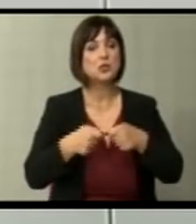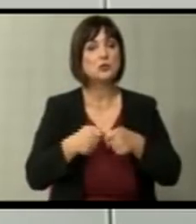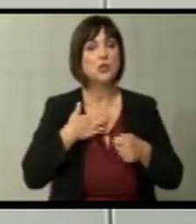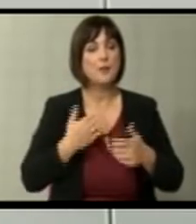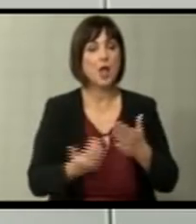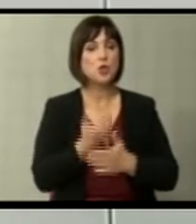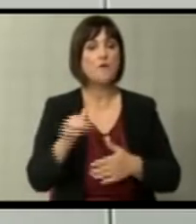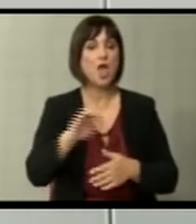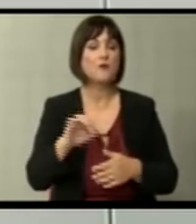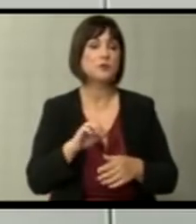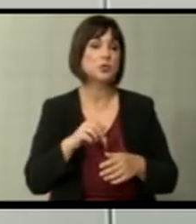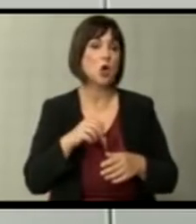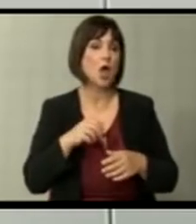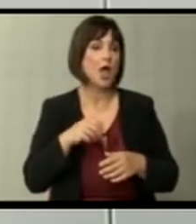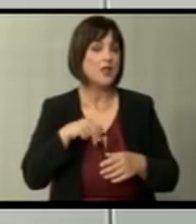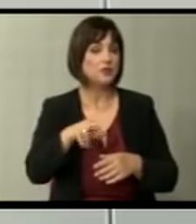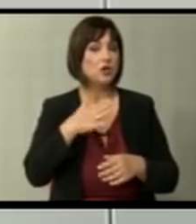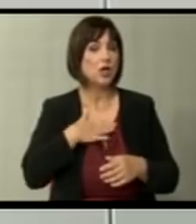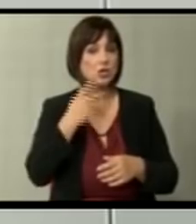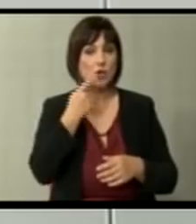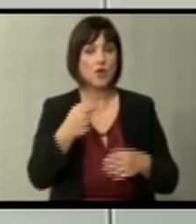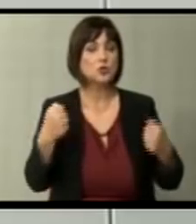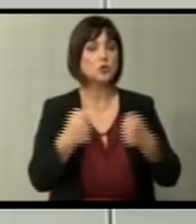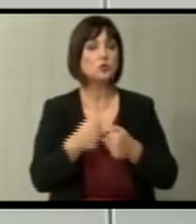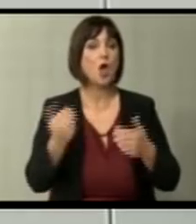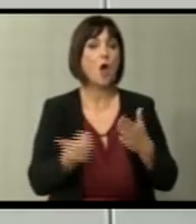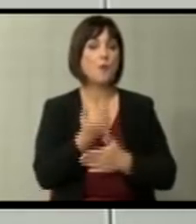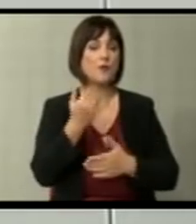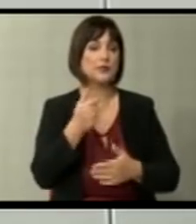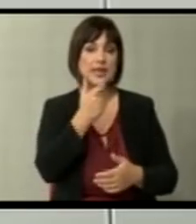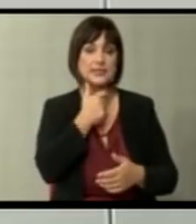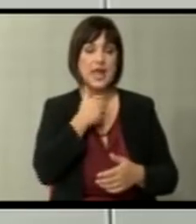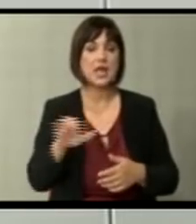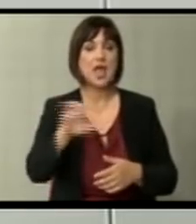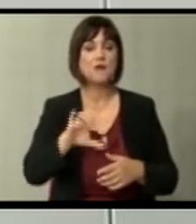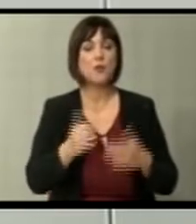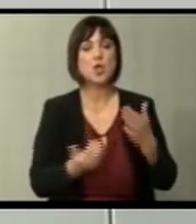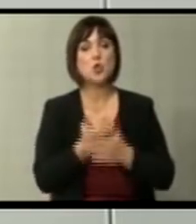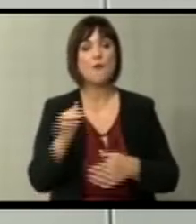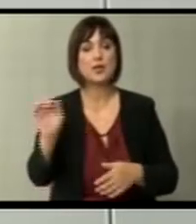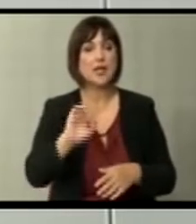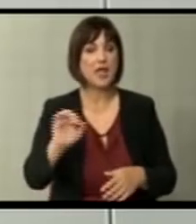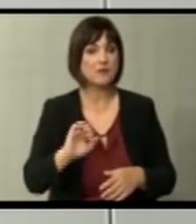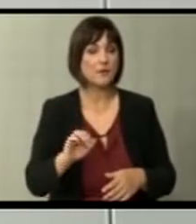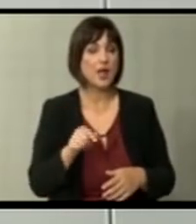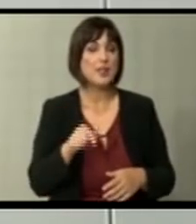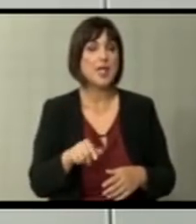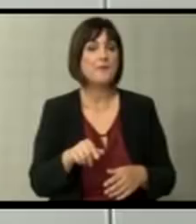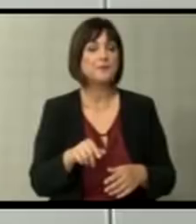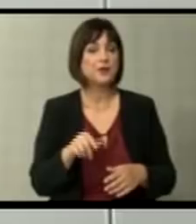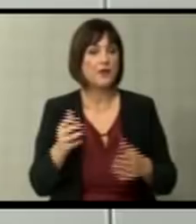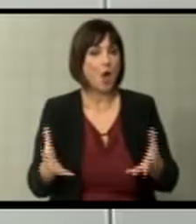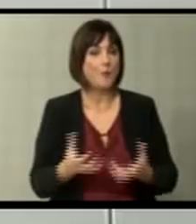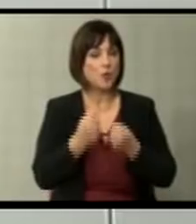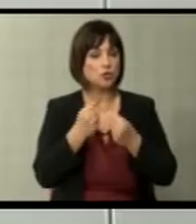биде ново европско движење каде што очигле да не судират повторна на старата Европа и новата Европа. Нас вишеградската група не